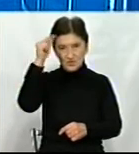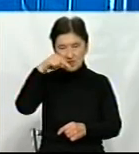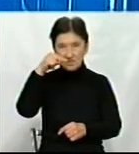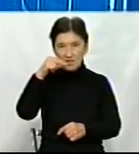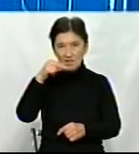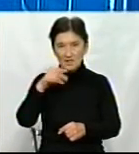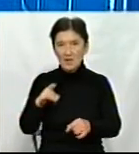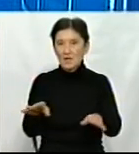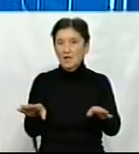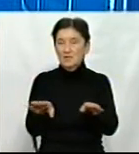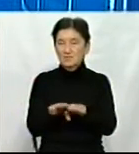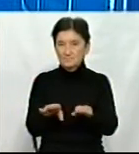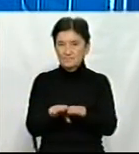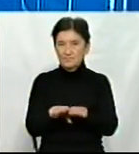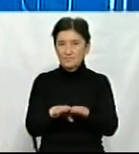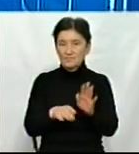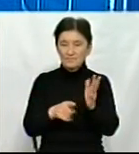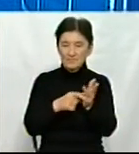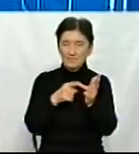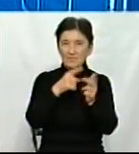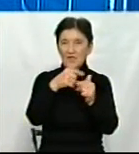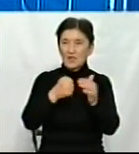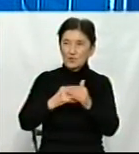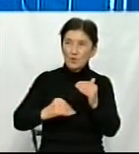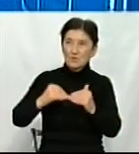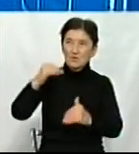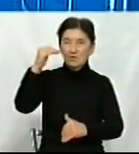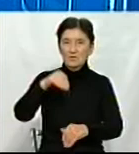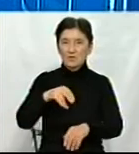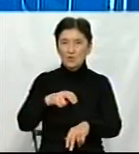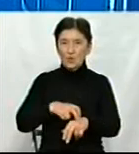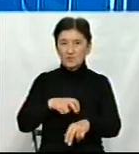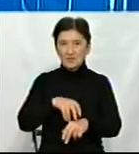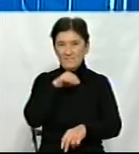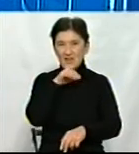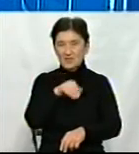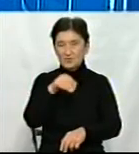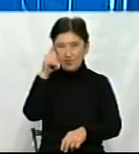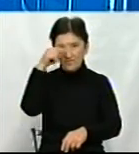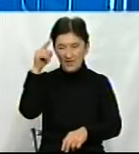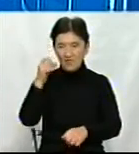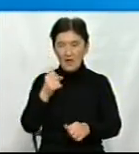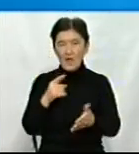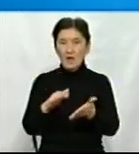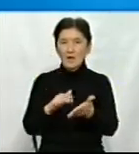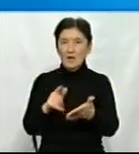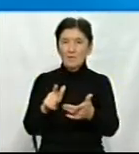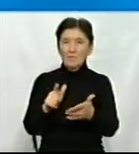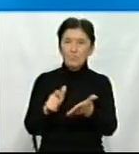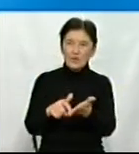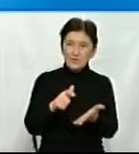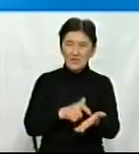рівня бакалавра-магістра і доведення до доктора філософії, поділитися з такими країнами, як Молдова, Литва,